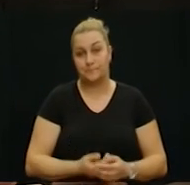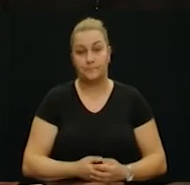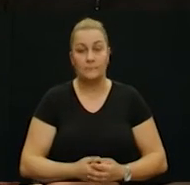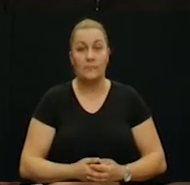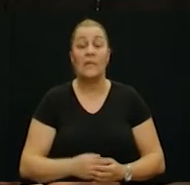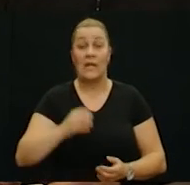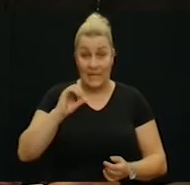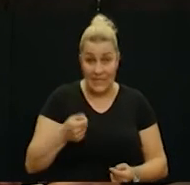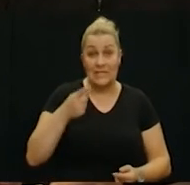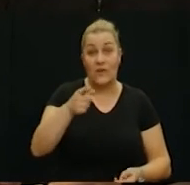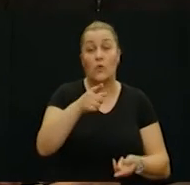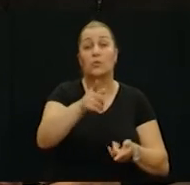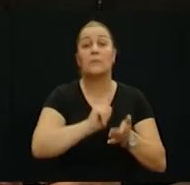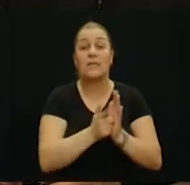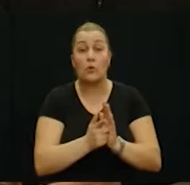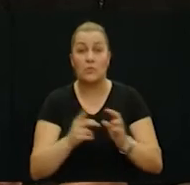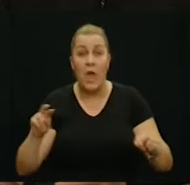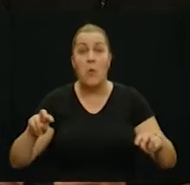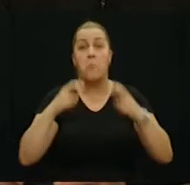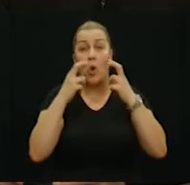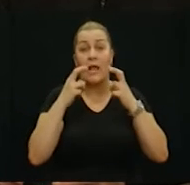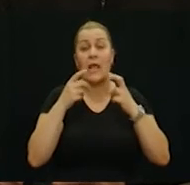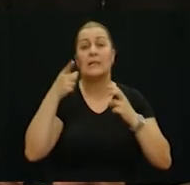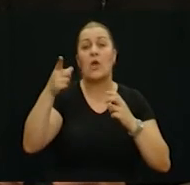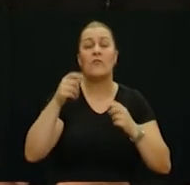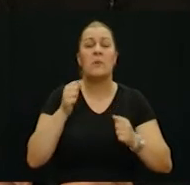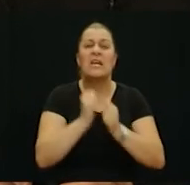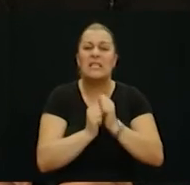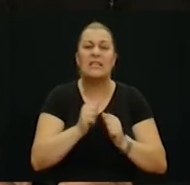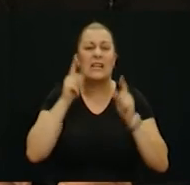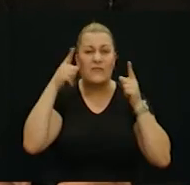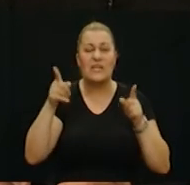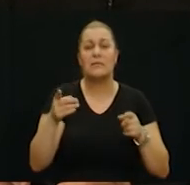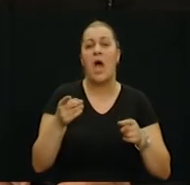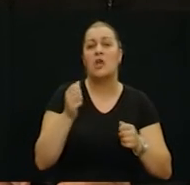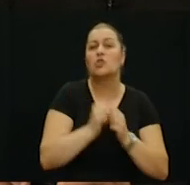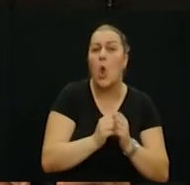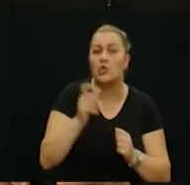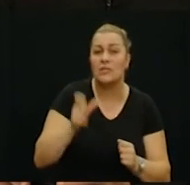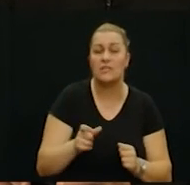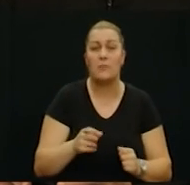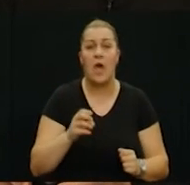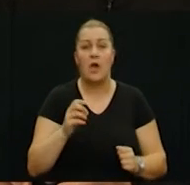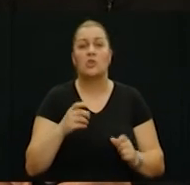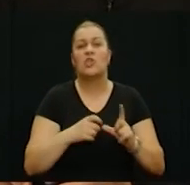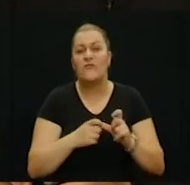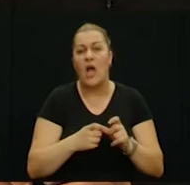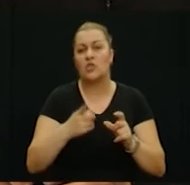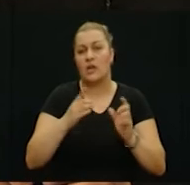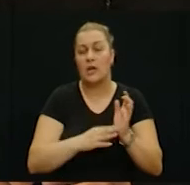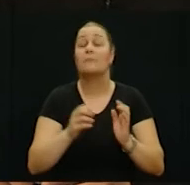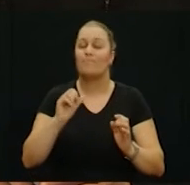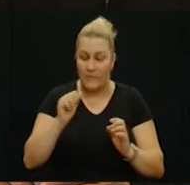u tim trenutcima pogledali u oči u oči sa ovim krnicima zločnicima Mršićem Radićem i Šlivančaninom?